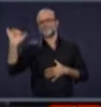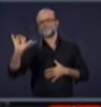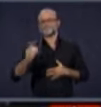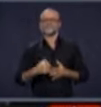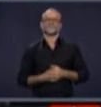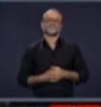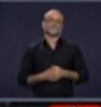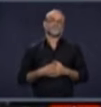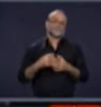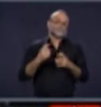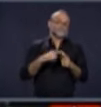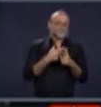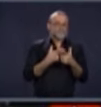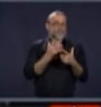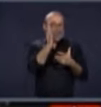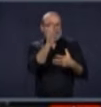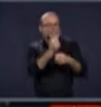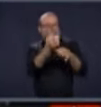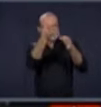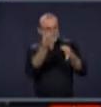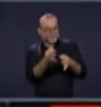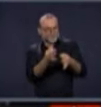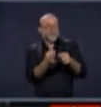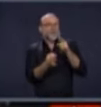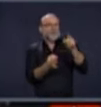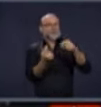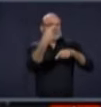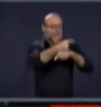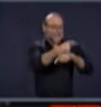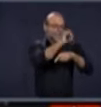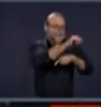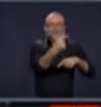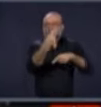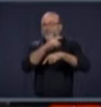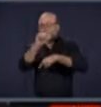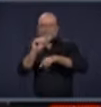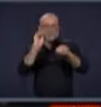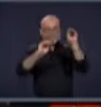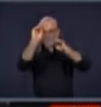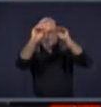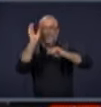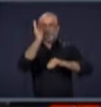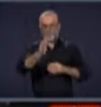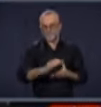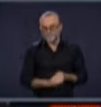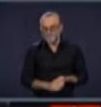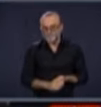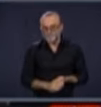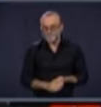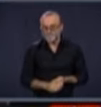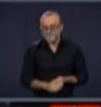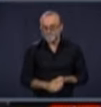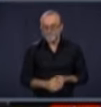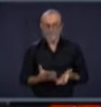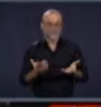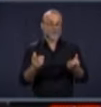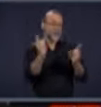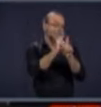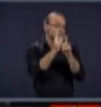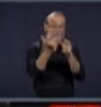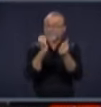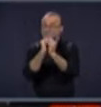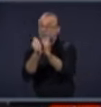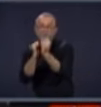nous allons voir à quel moment nous pourrons commencer à fixer certaines dates et nous verrons ce qui